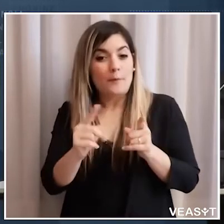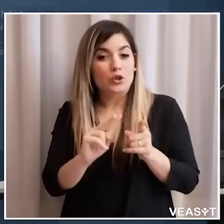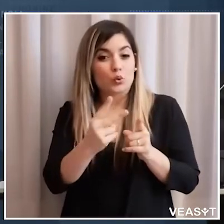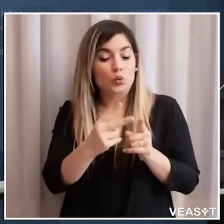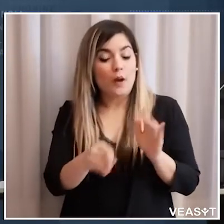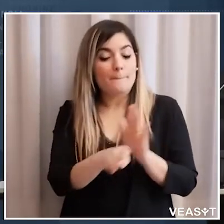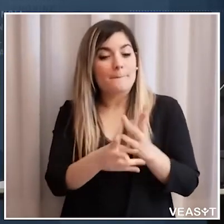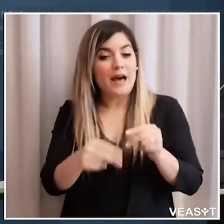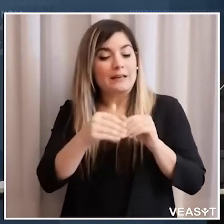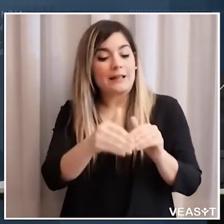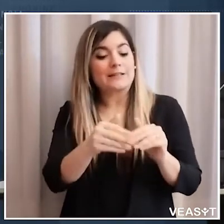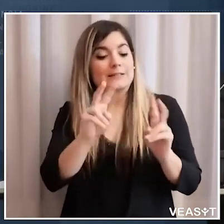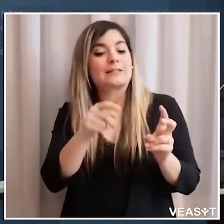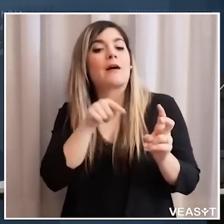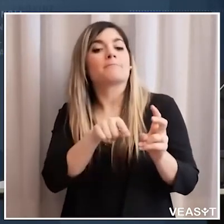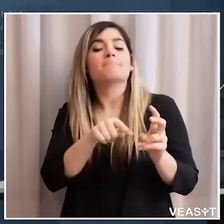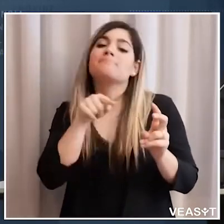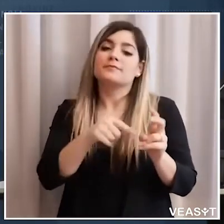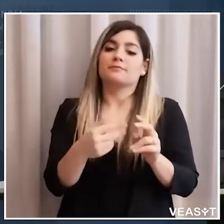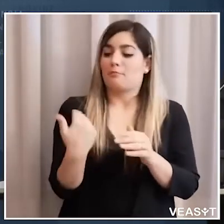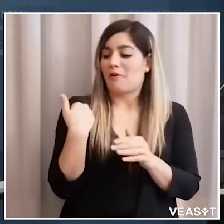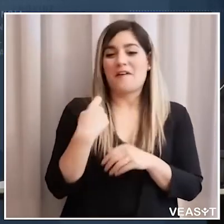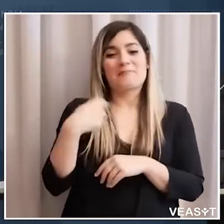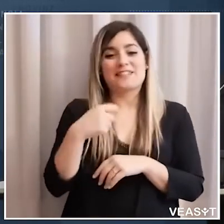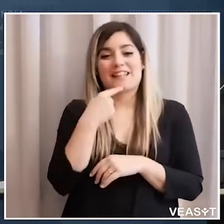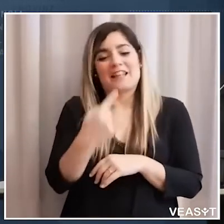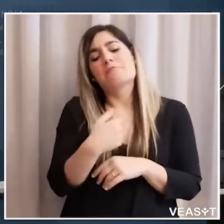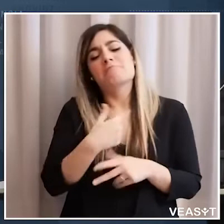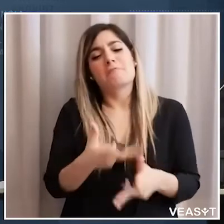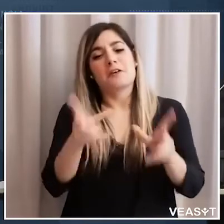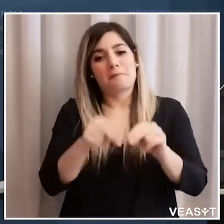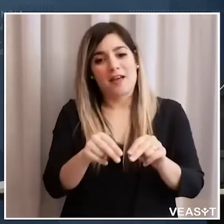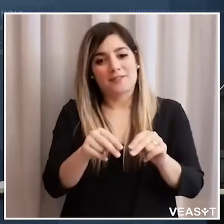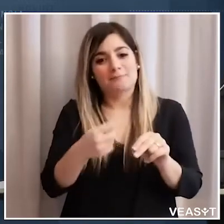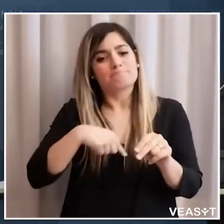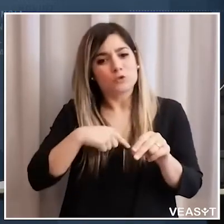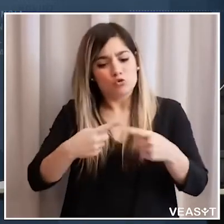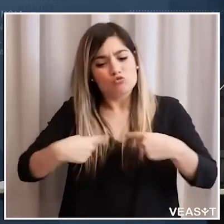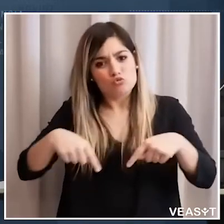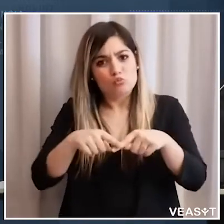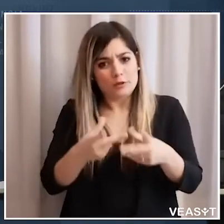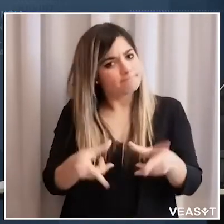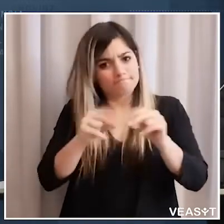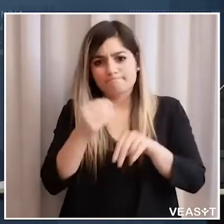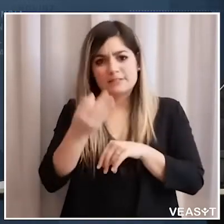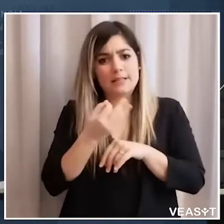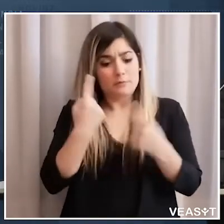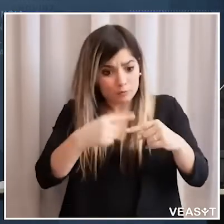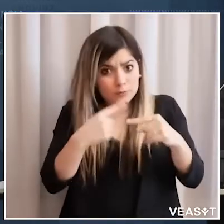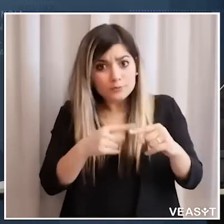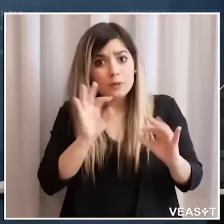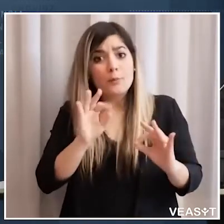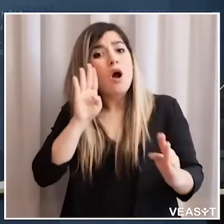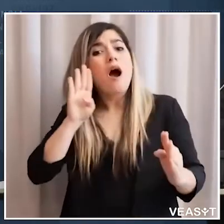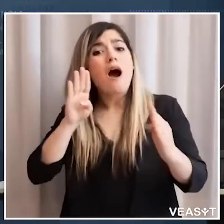fase 2 di ripartenza lo ha detto il presidente prima voglio ripeterlo ed è un mantra che noi della giunta ripeteremo sempre questo spiega l'approccio